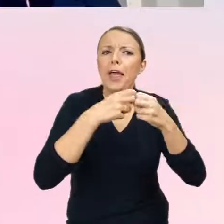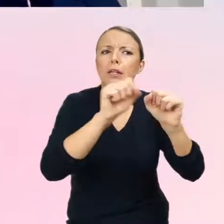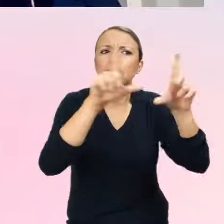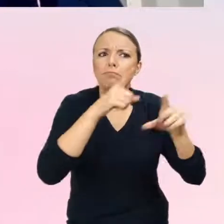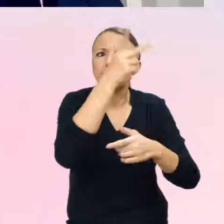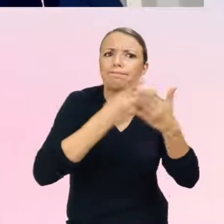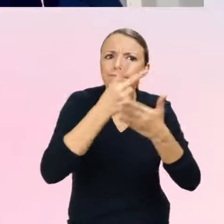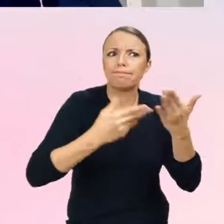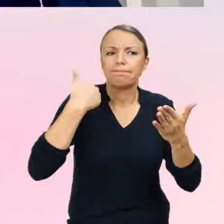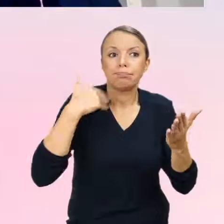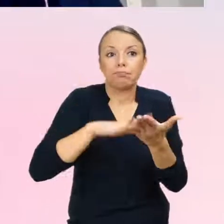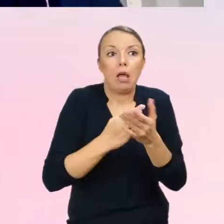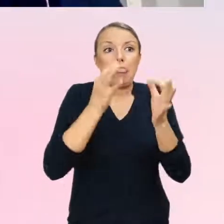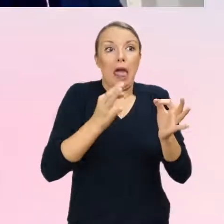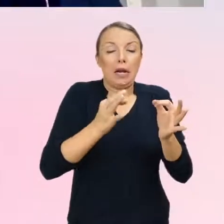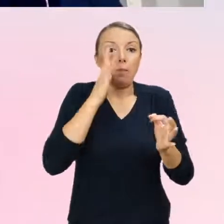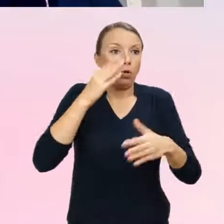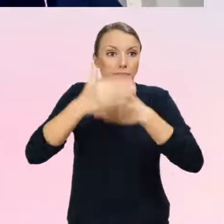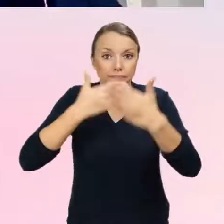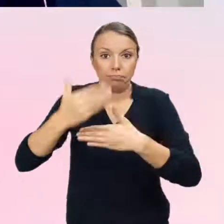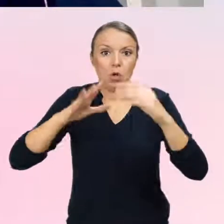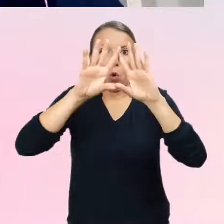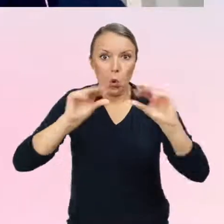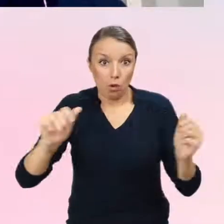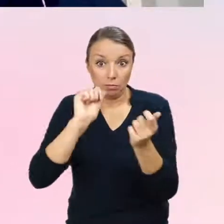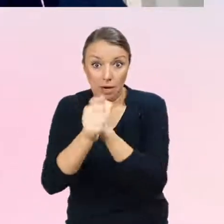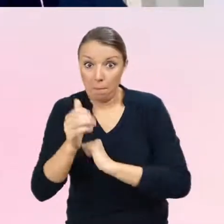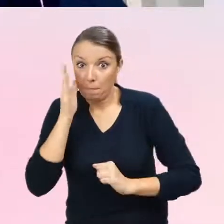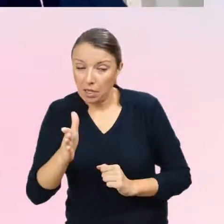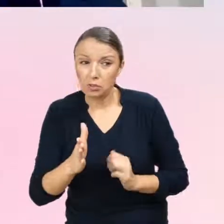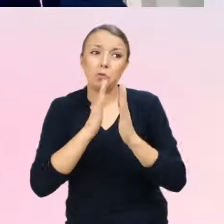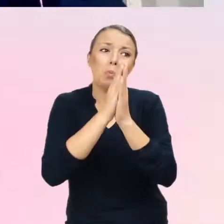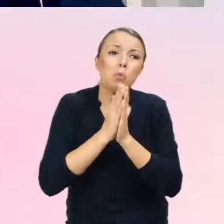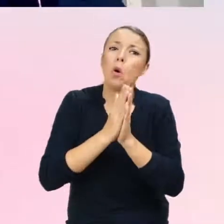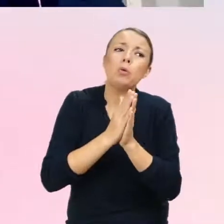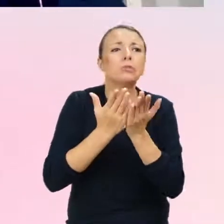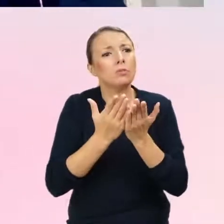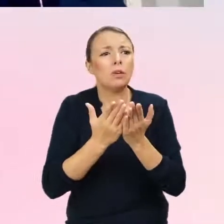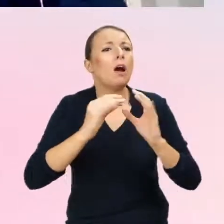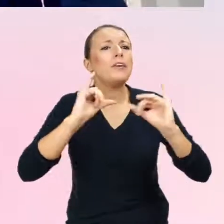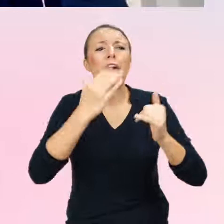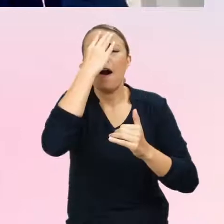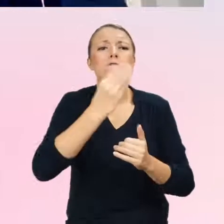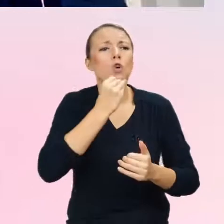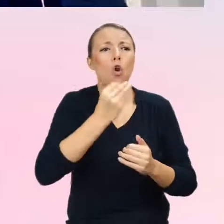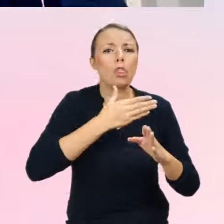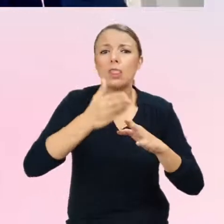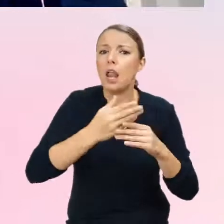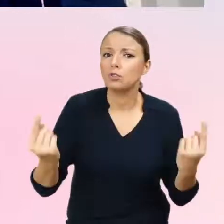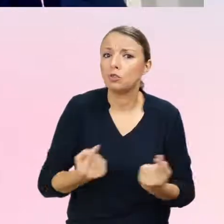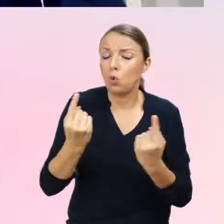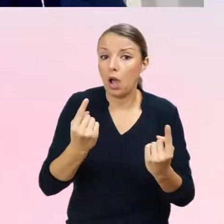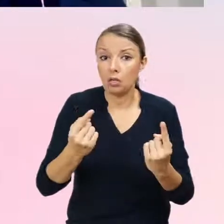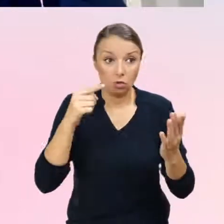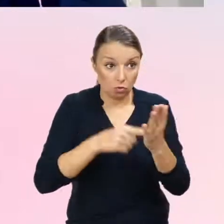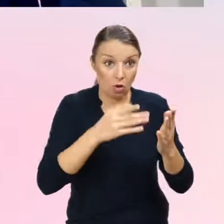właściwie jak to jest? Proszę powiedzieć, czy te objawy będą